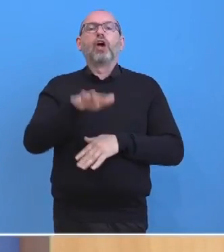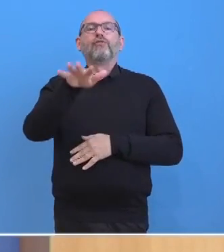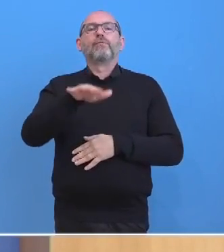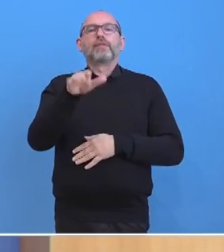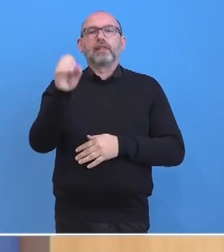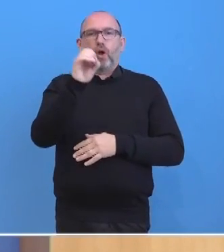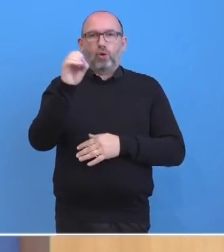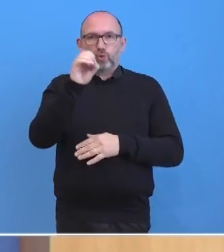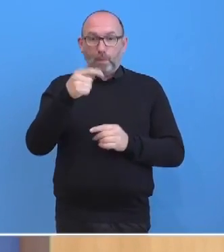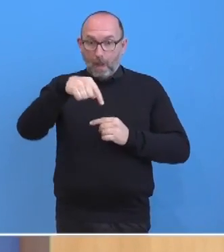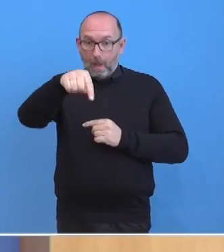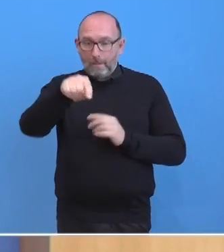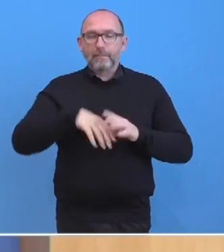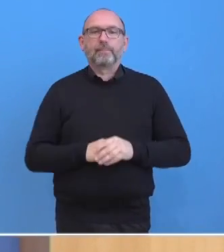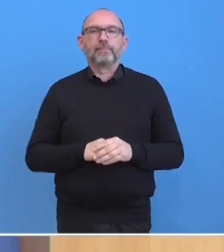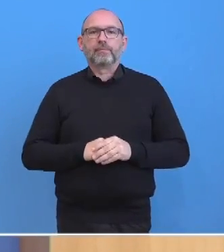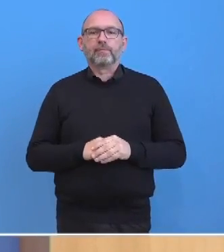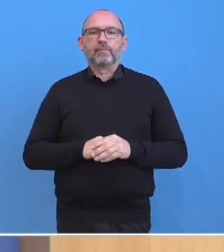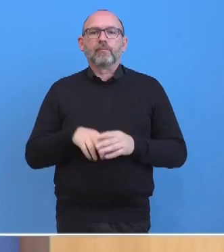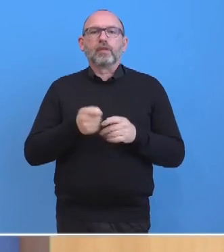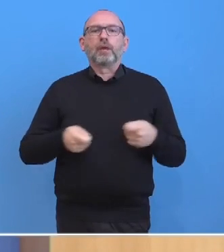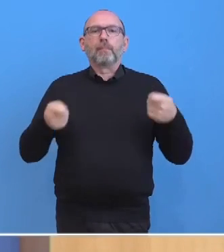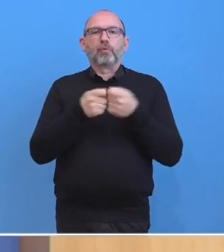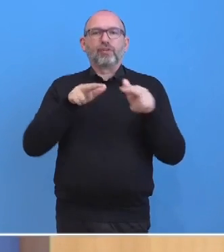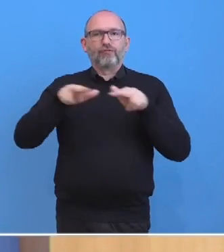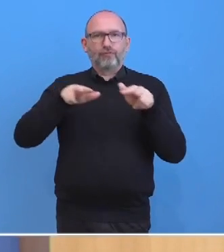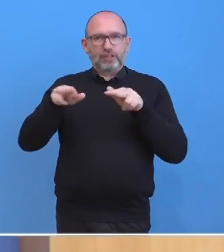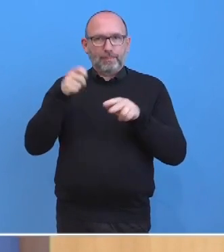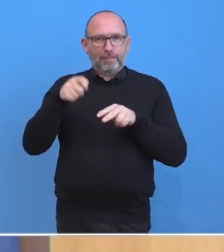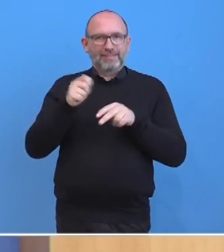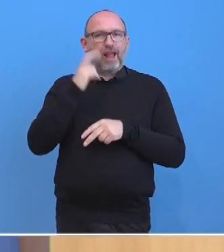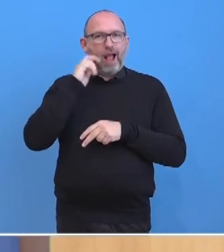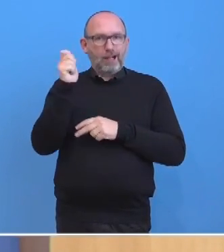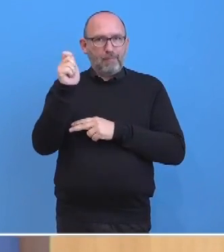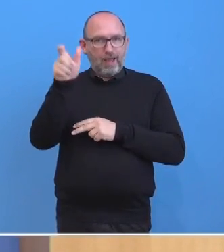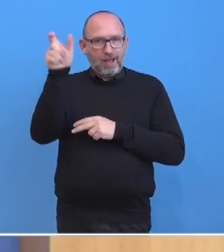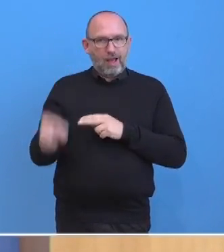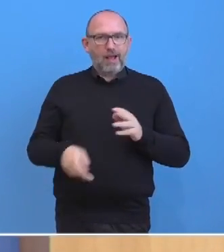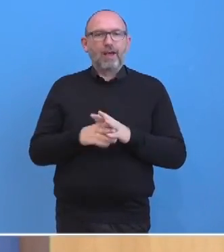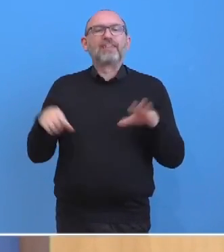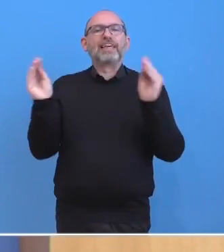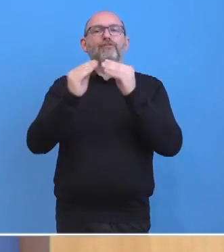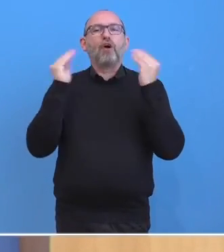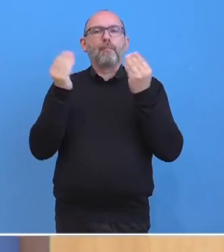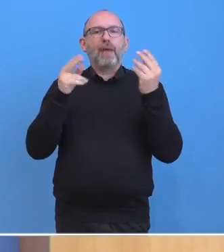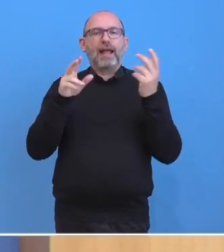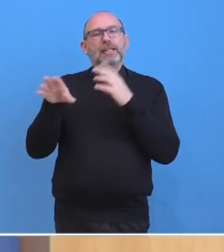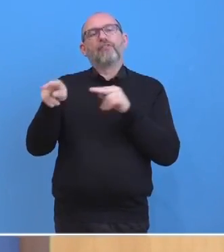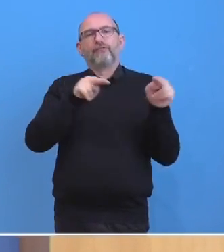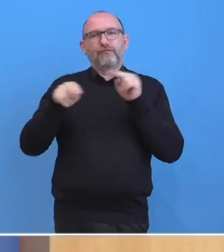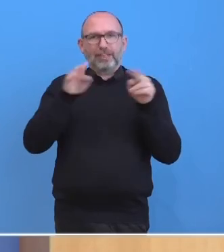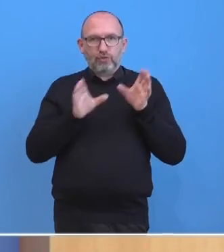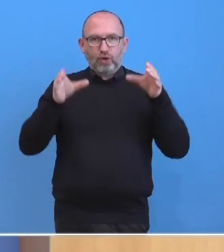Oktober in der kommenden Woche. Da wird Bundeswirtschaftsminister Altmaier im Rahmen einer informellen Videokonferenz das Treffen der